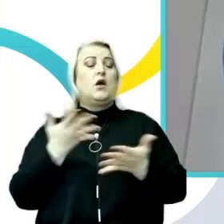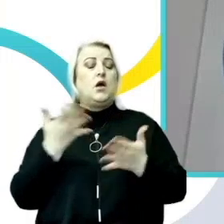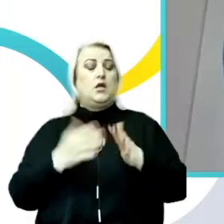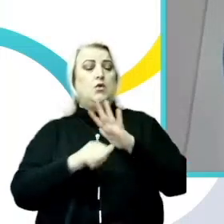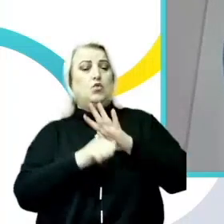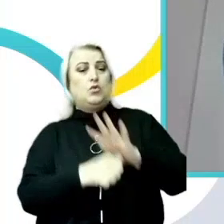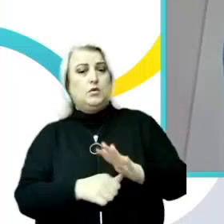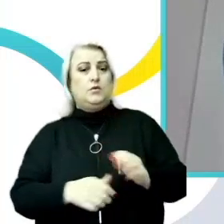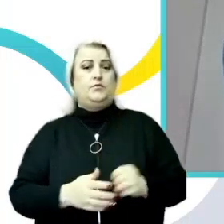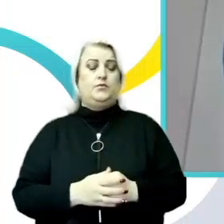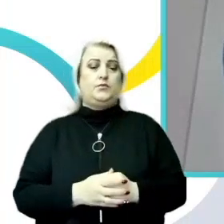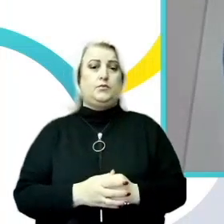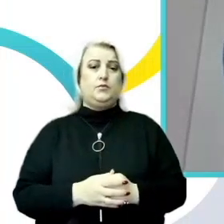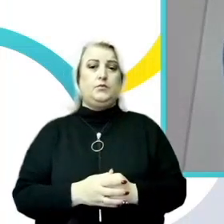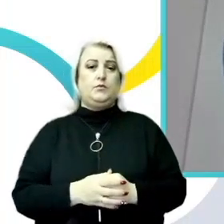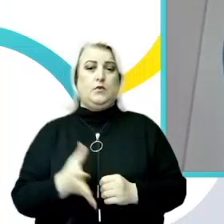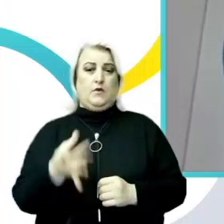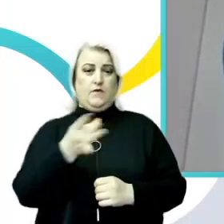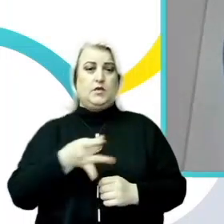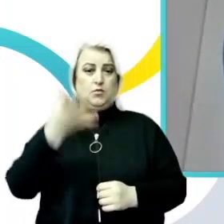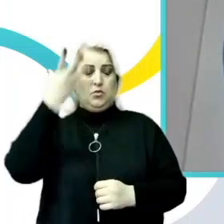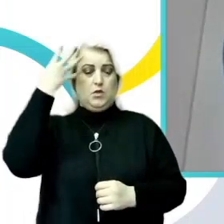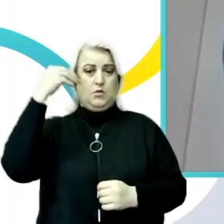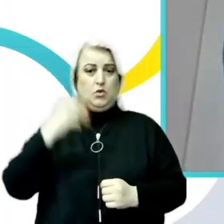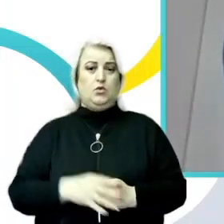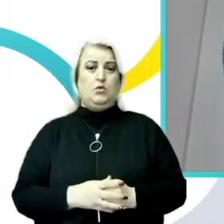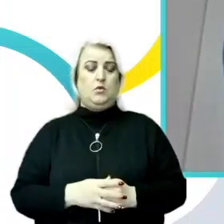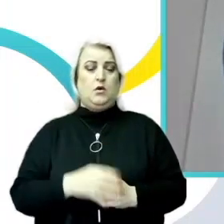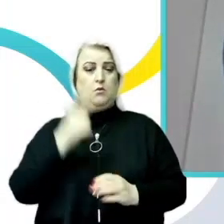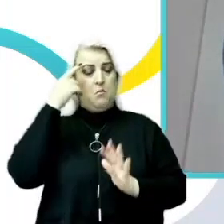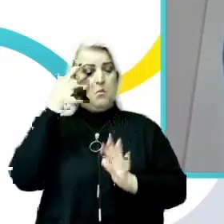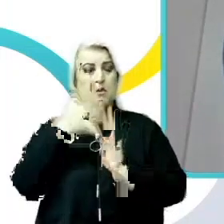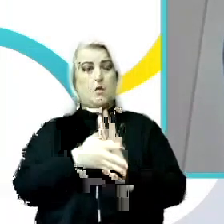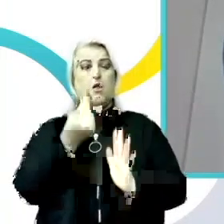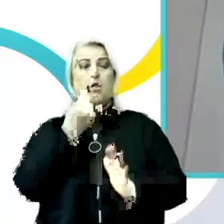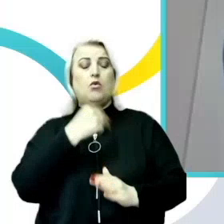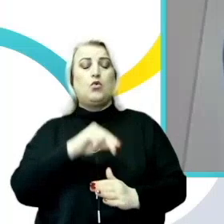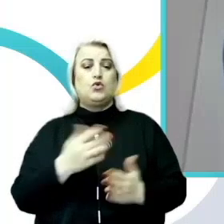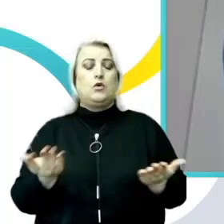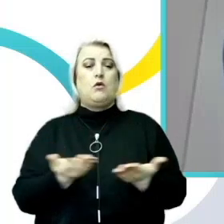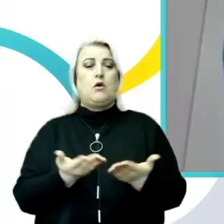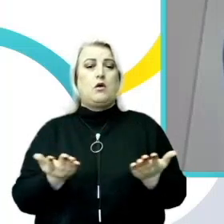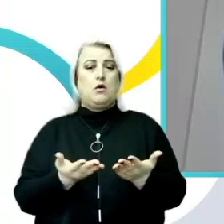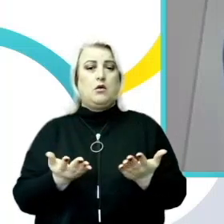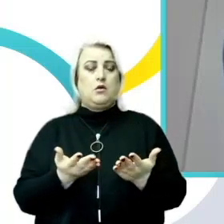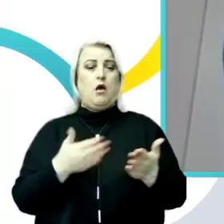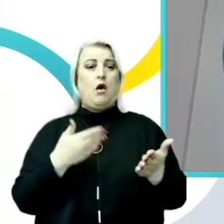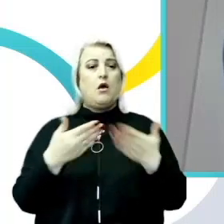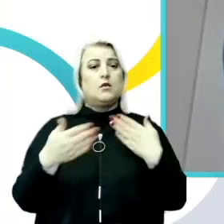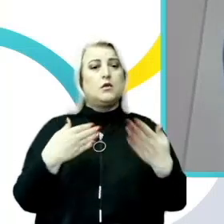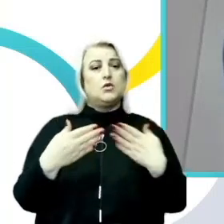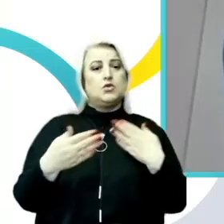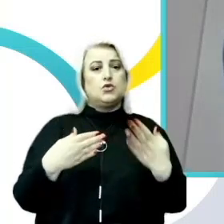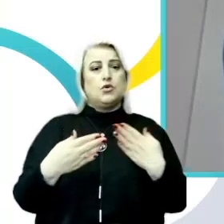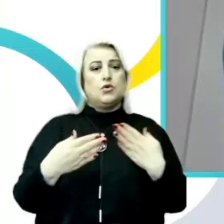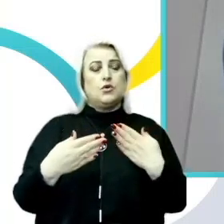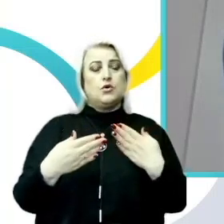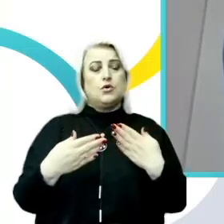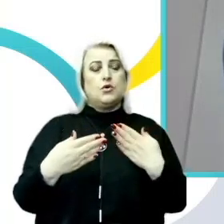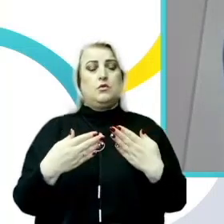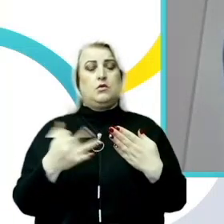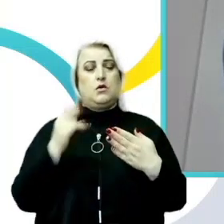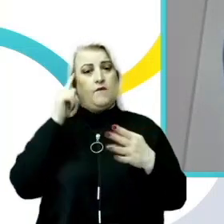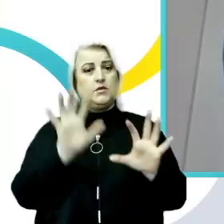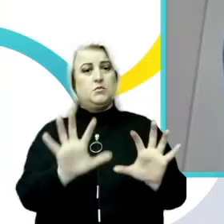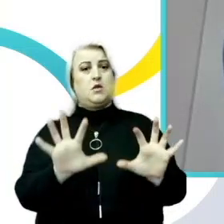-tehnic în Republica Moldova. Se înțelege mai bine care sunt atitudinele și percepțiile